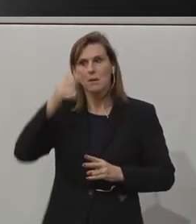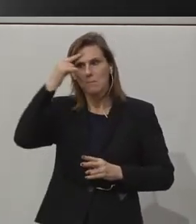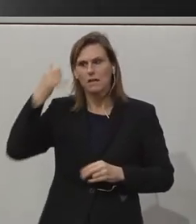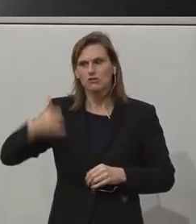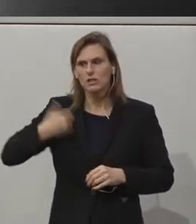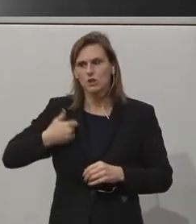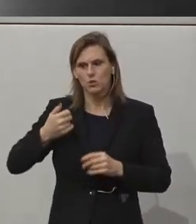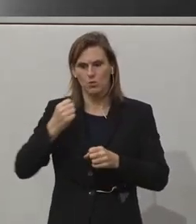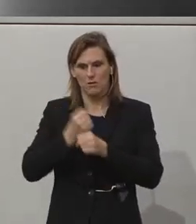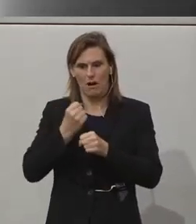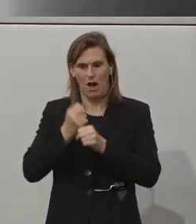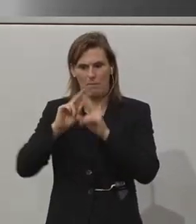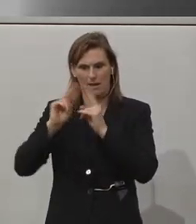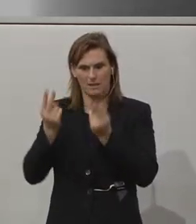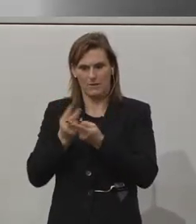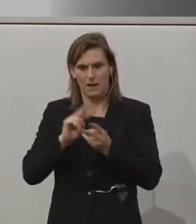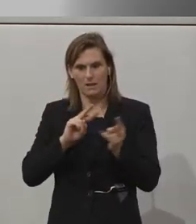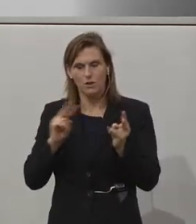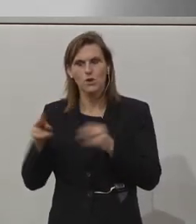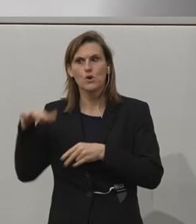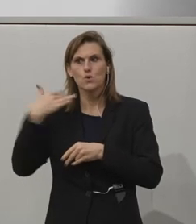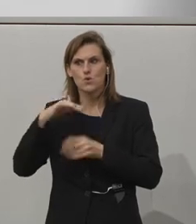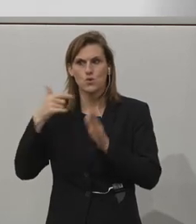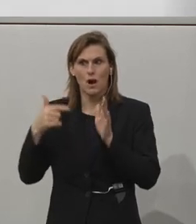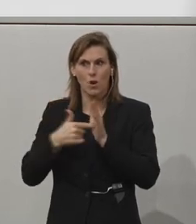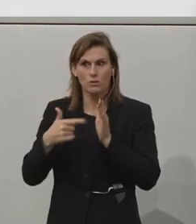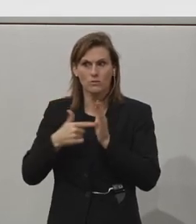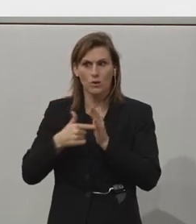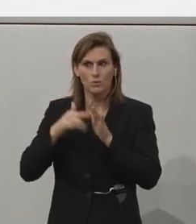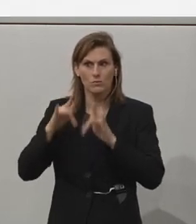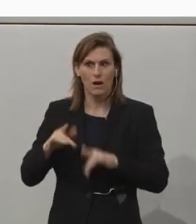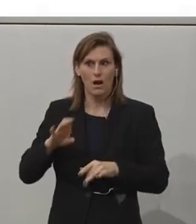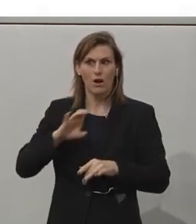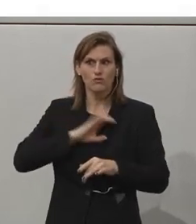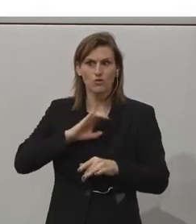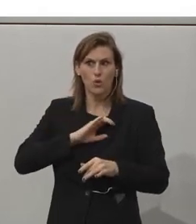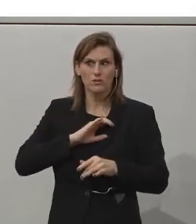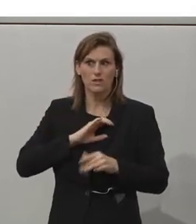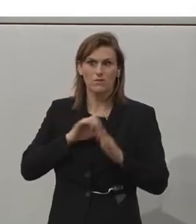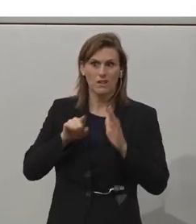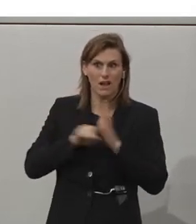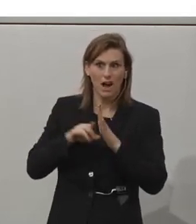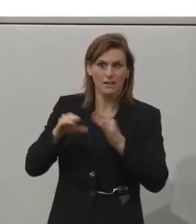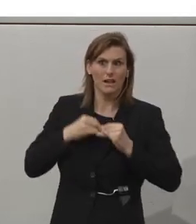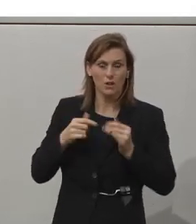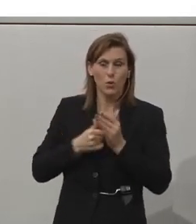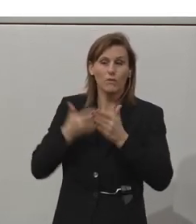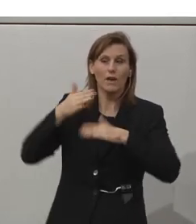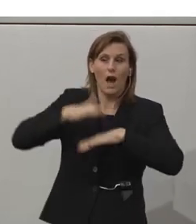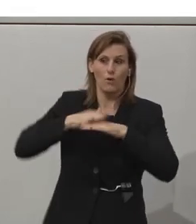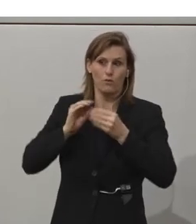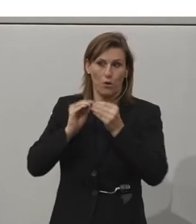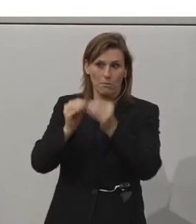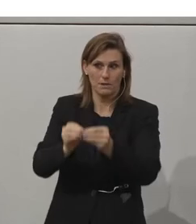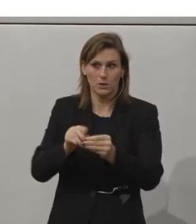Übergang in die Arbeitswelt eine Herausforderung. Für chancenbenachteiligte Jugendliche ist es noch komplexer. Unsere neue